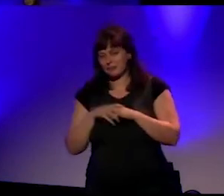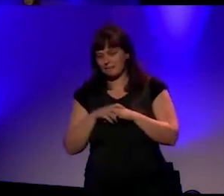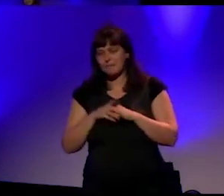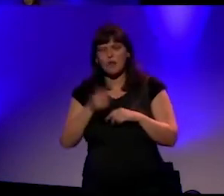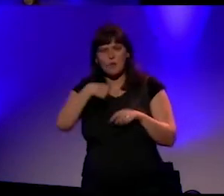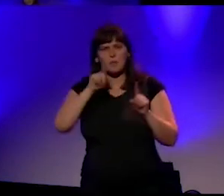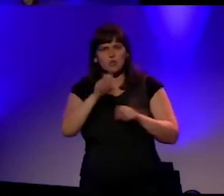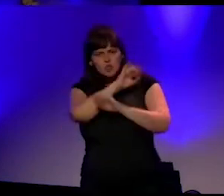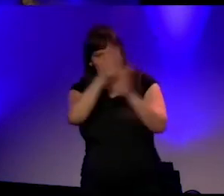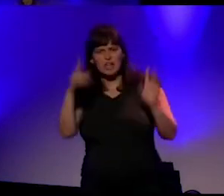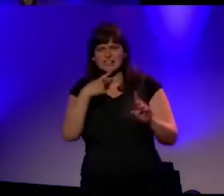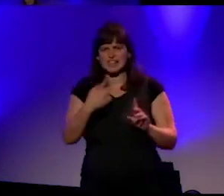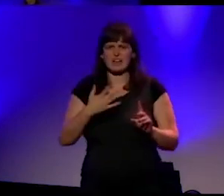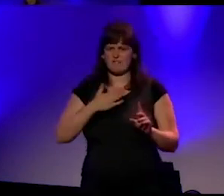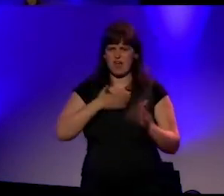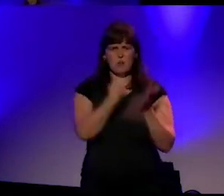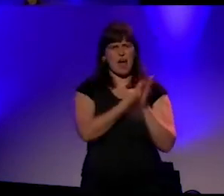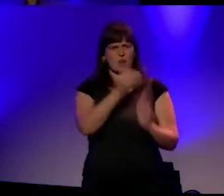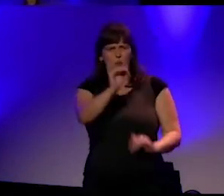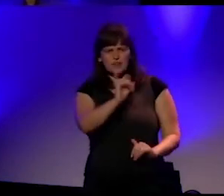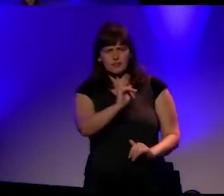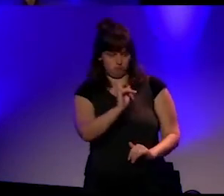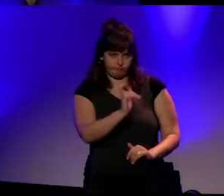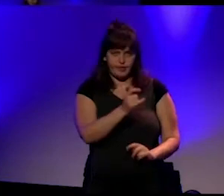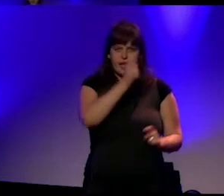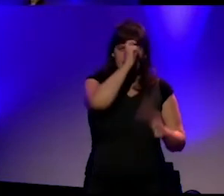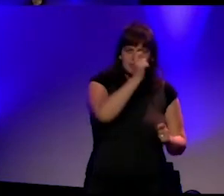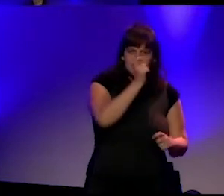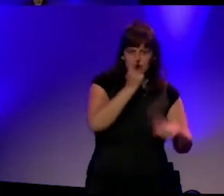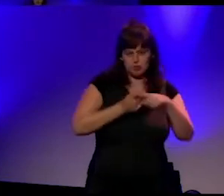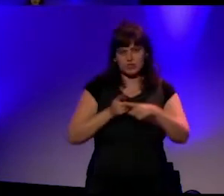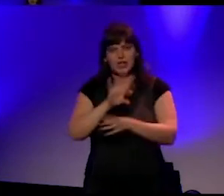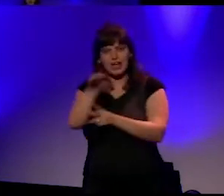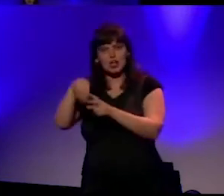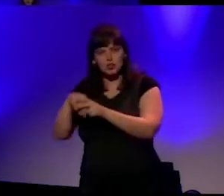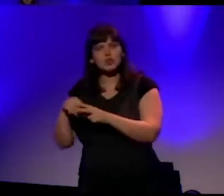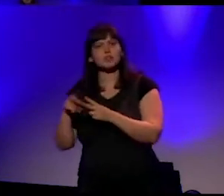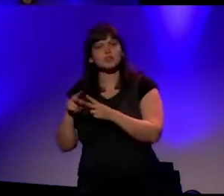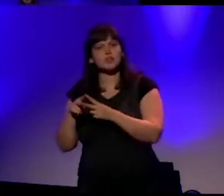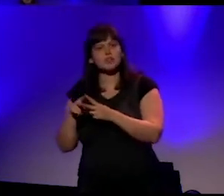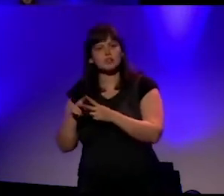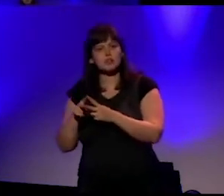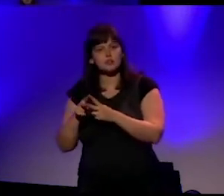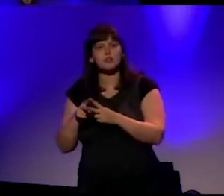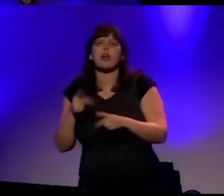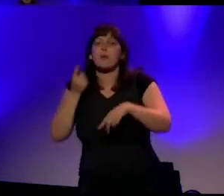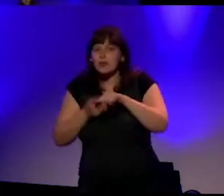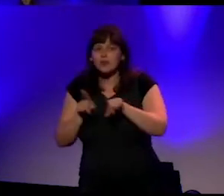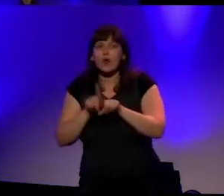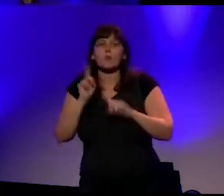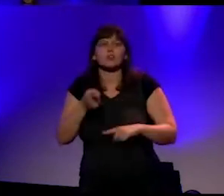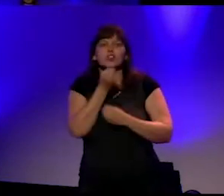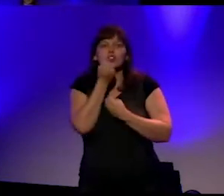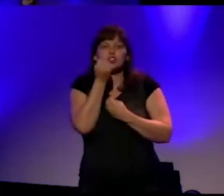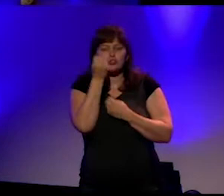waarden we staan. En dat zijn de waarden van respect en inclusie. En dat we even duidelijk moeten formuleren welk gedrag we niet tolereren